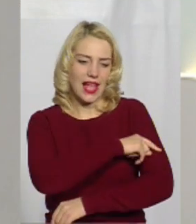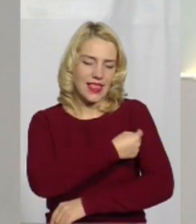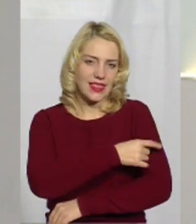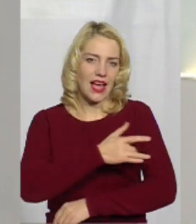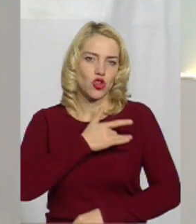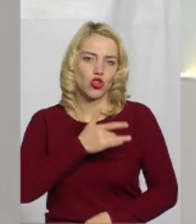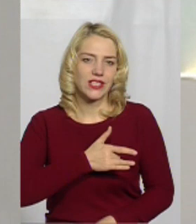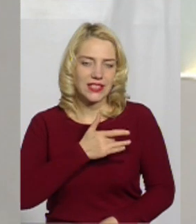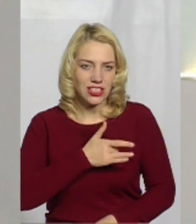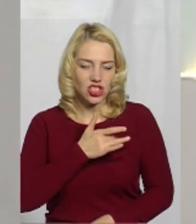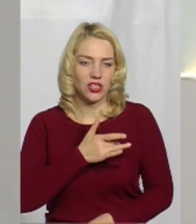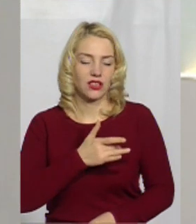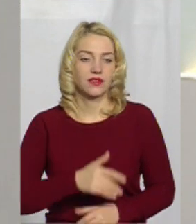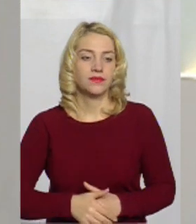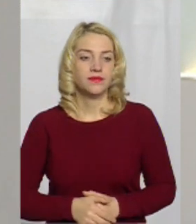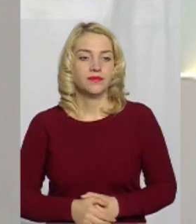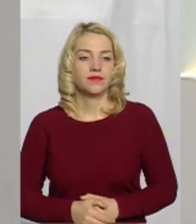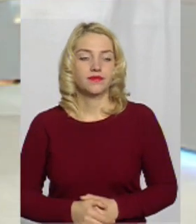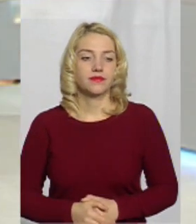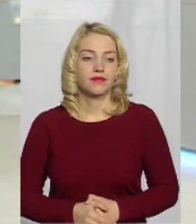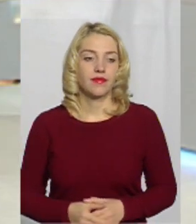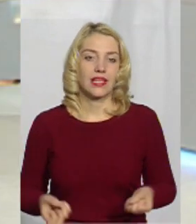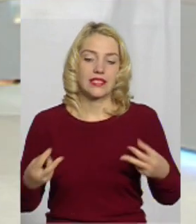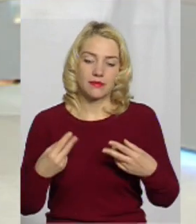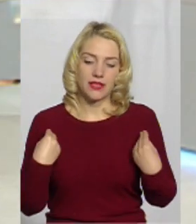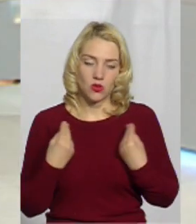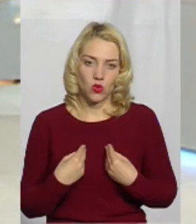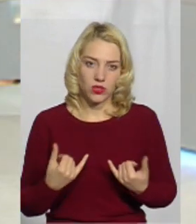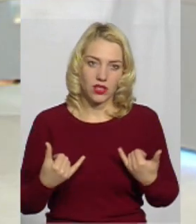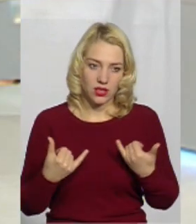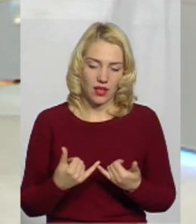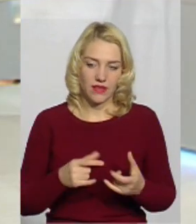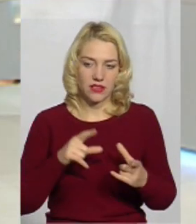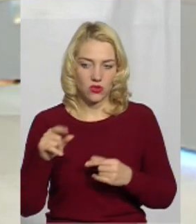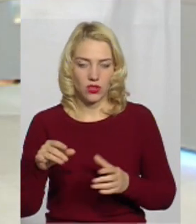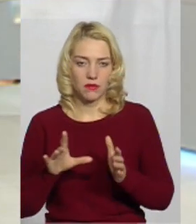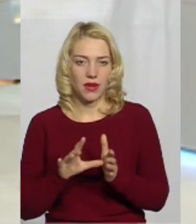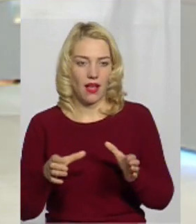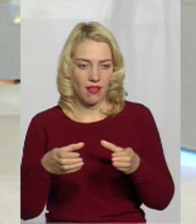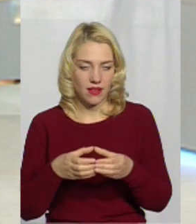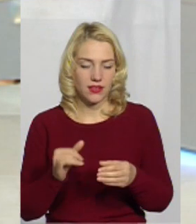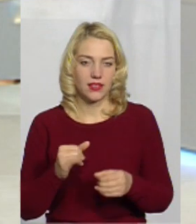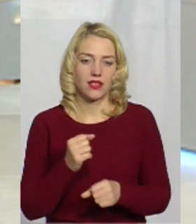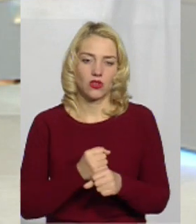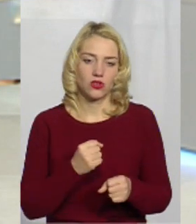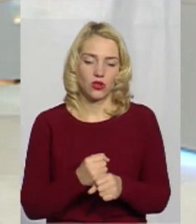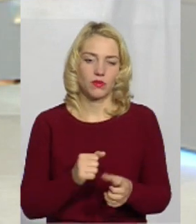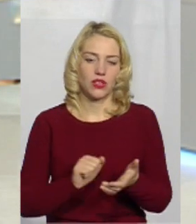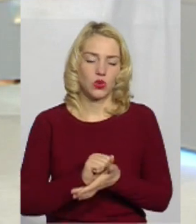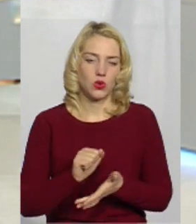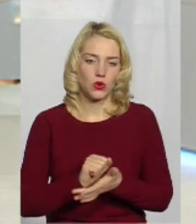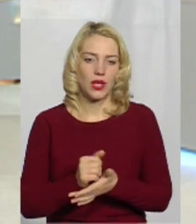-гієнічних, і спецодягу для виїзної бригади, і розробка та друк